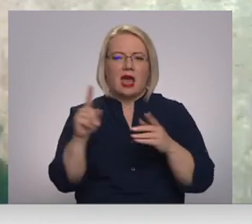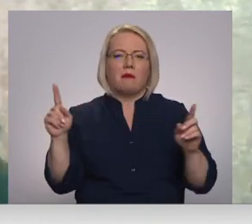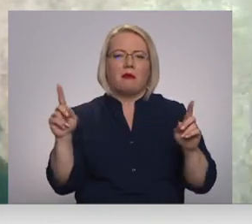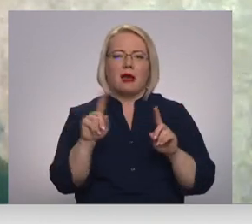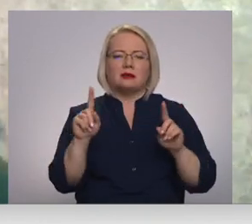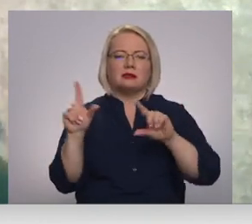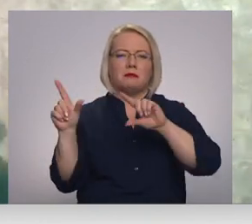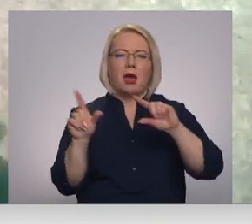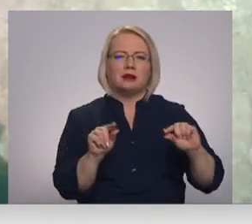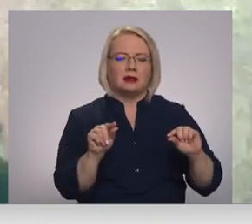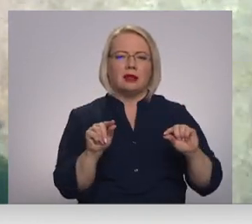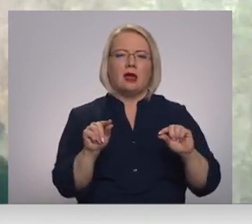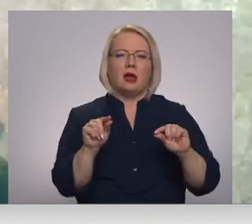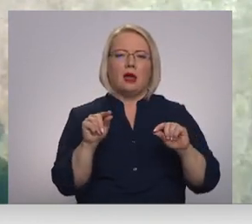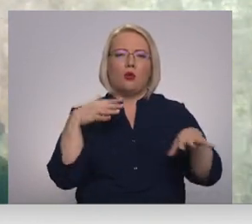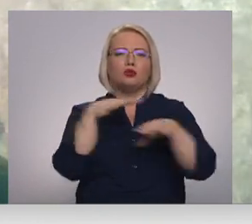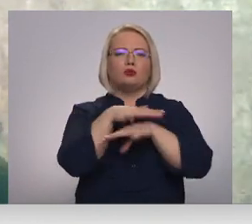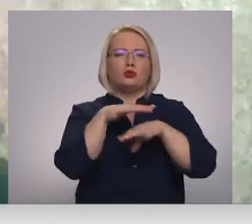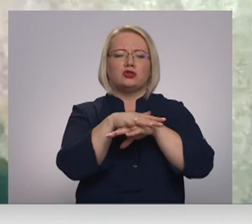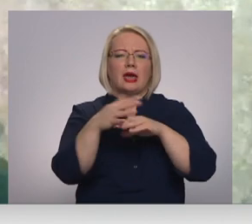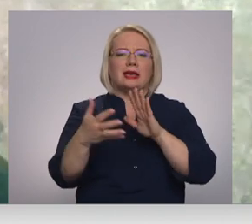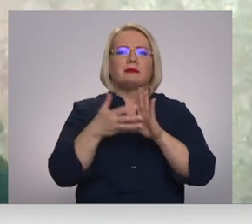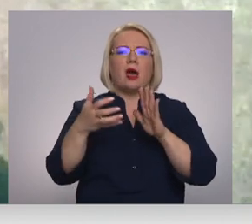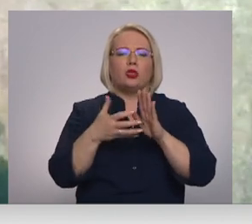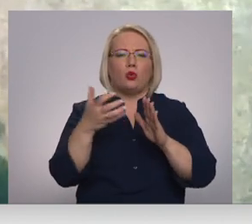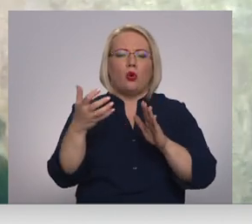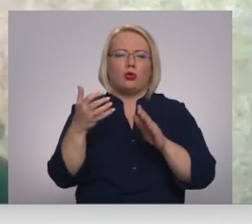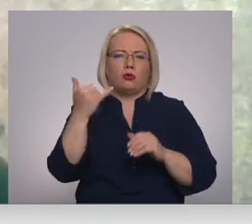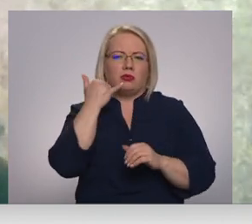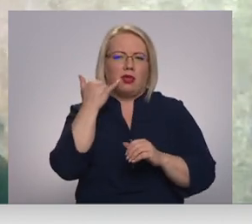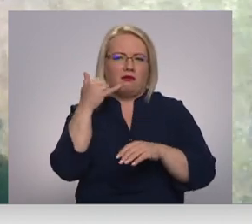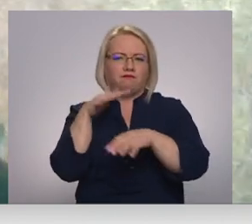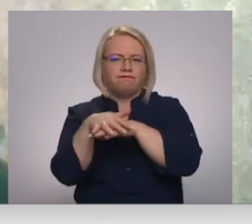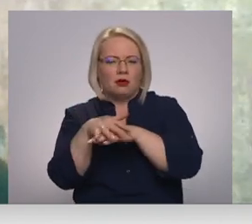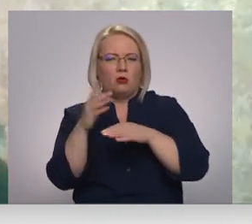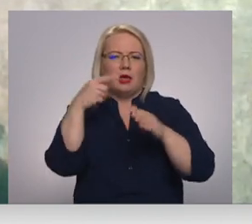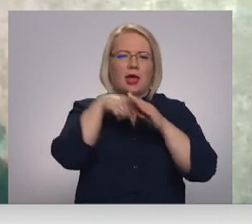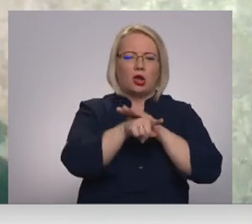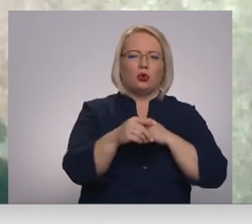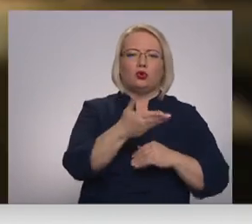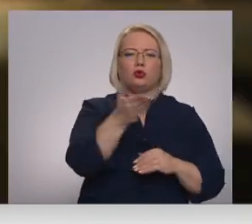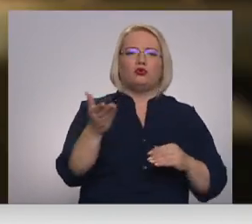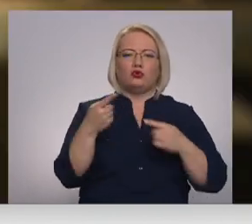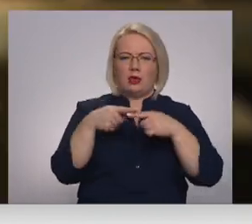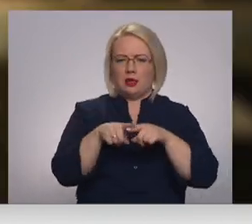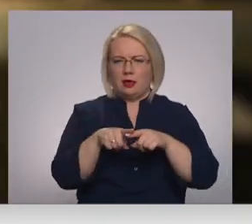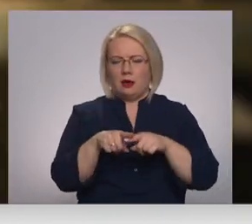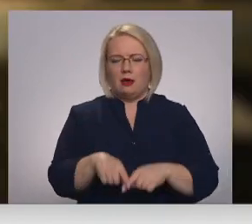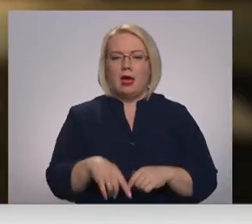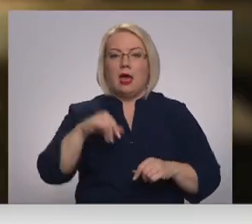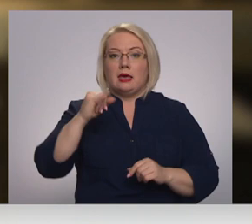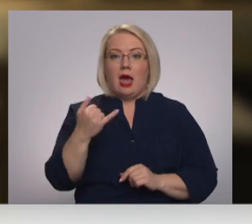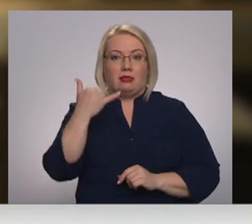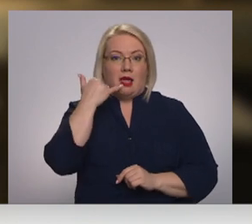uzbrucējas izmantot ievainojumības un iekļūt jūsu iekārtās. Ja